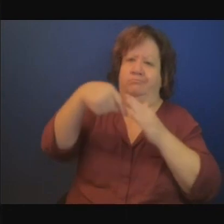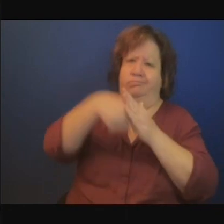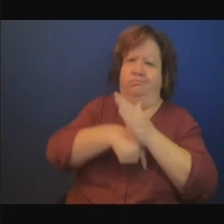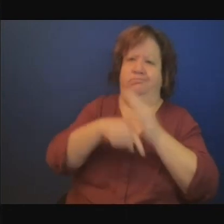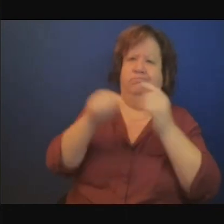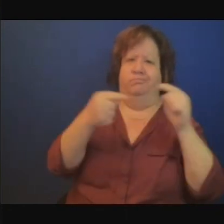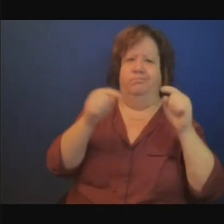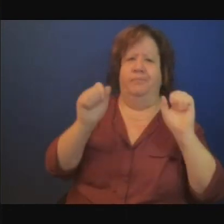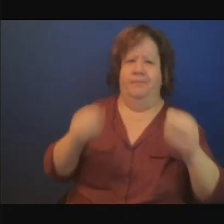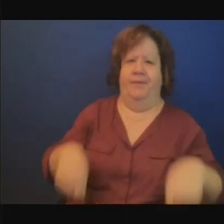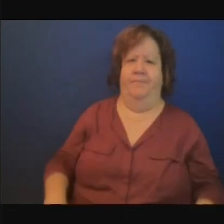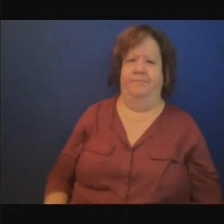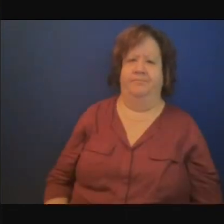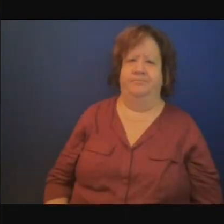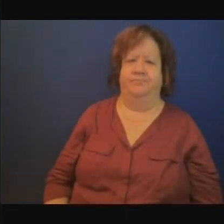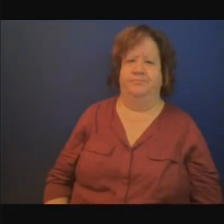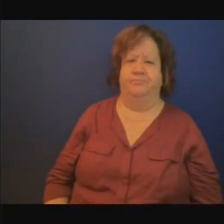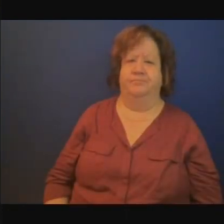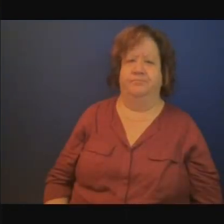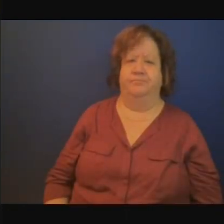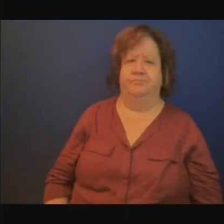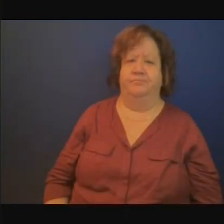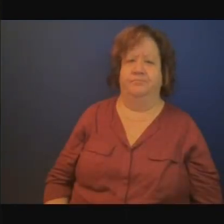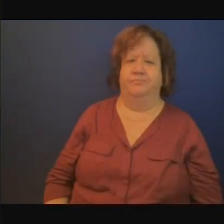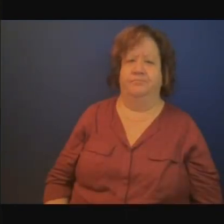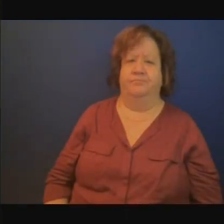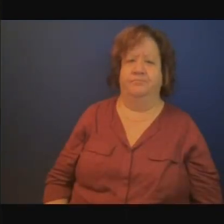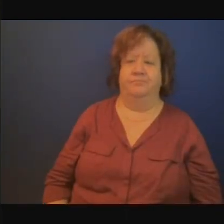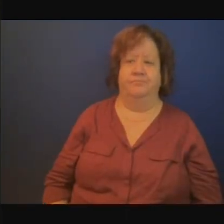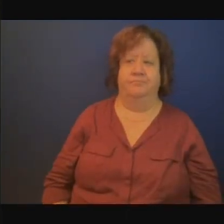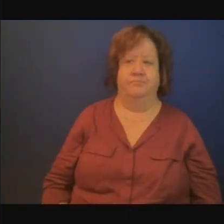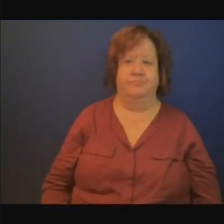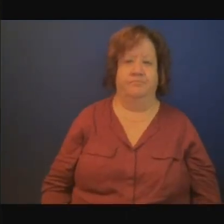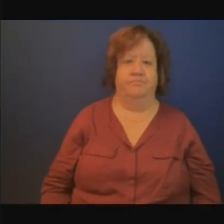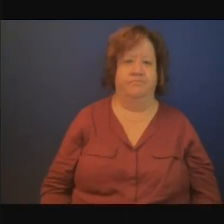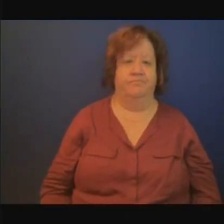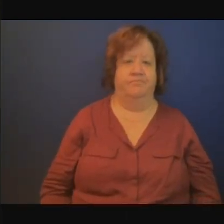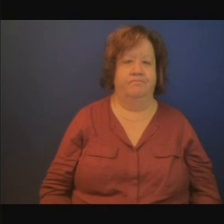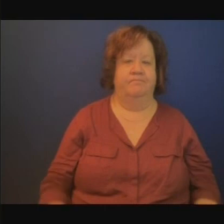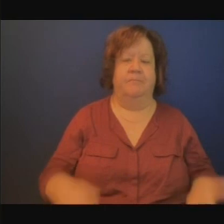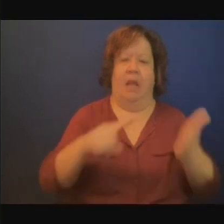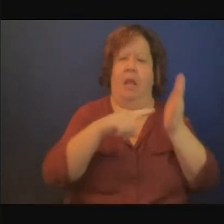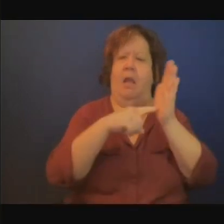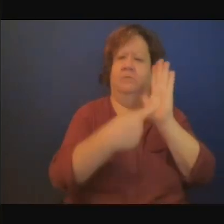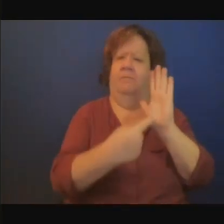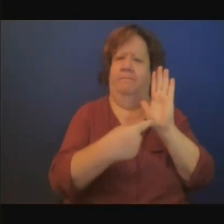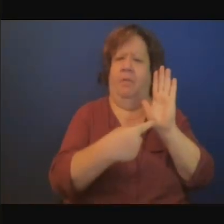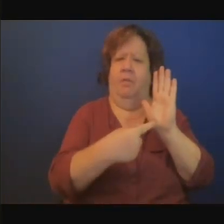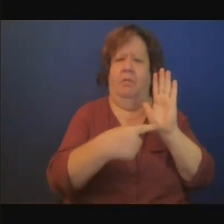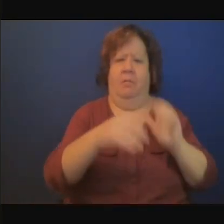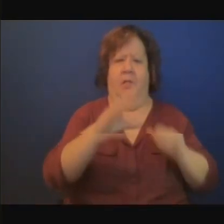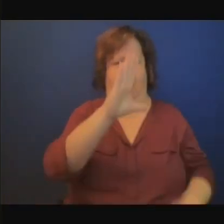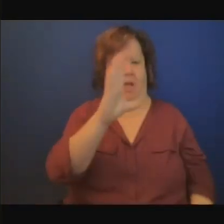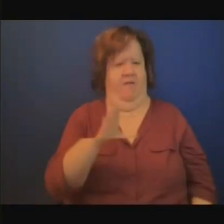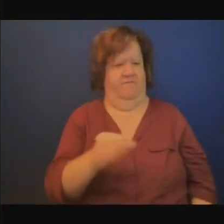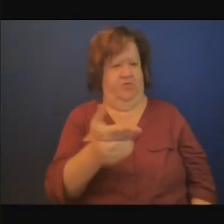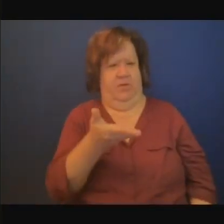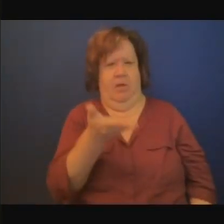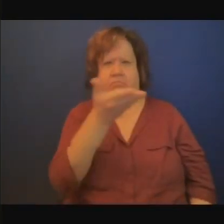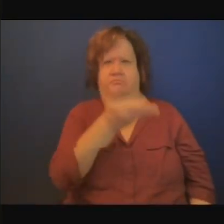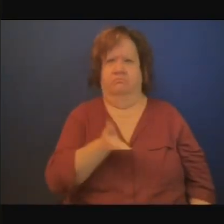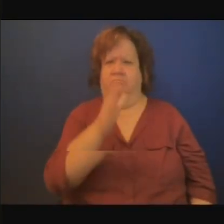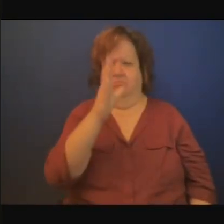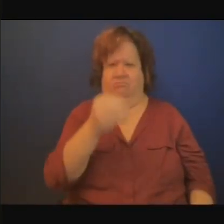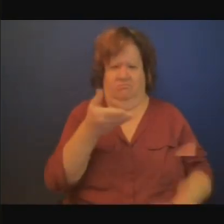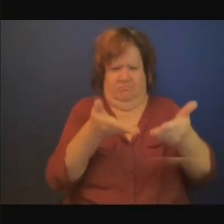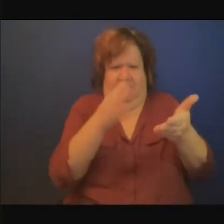quels sont les besoins spécifiques de l'Afrique? Bon, malheureusement, nous avons des priorités qui sont en concurrence dans ce